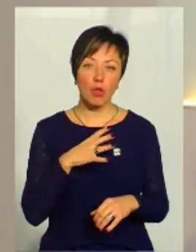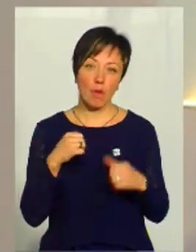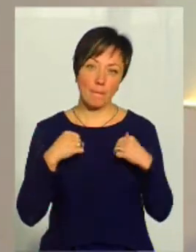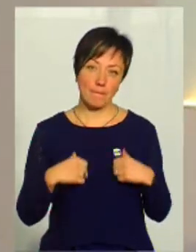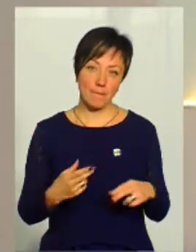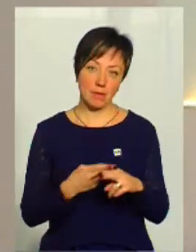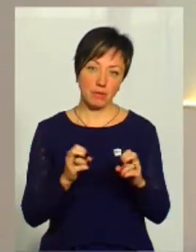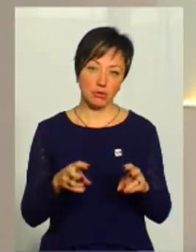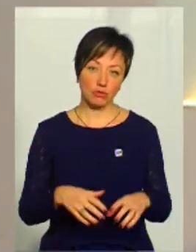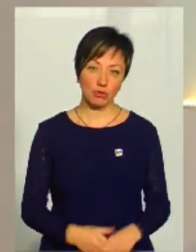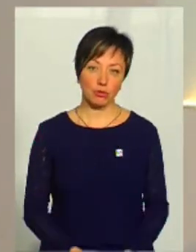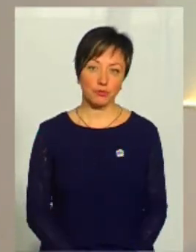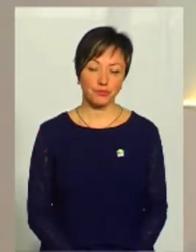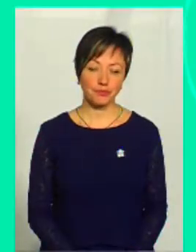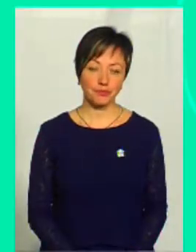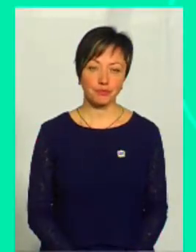безпечніше. Послухаємо його.